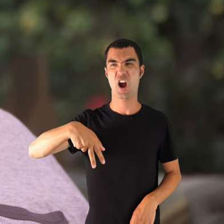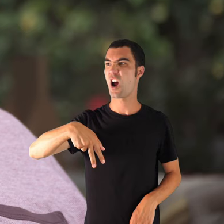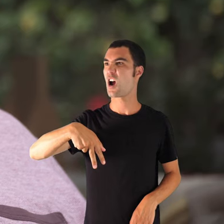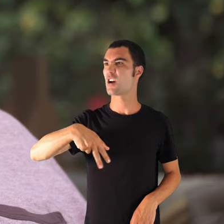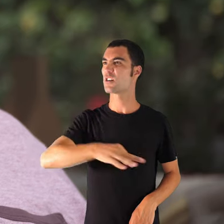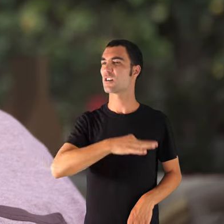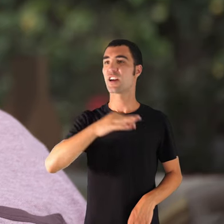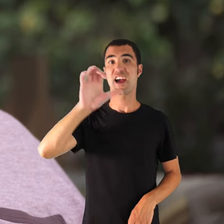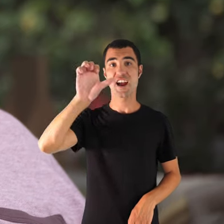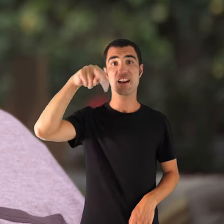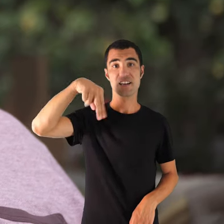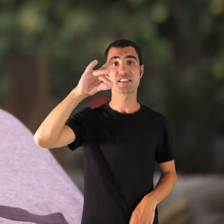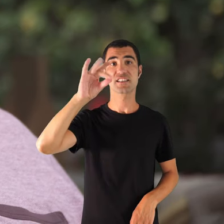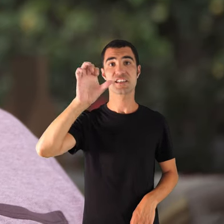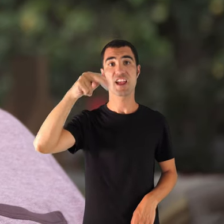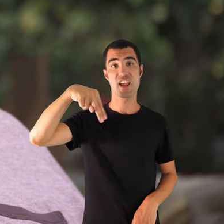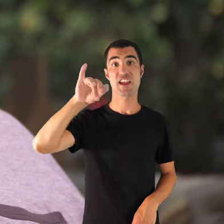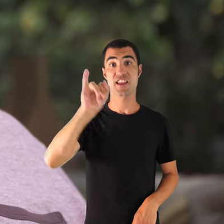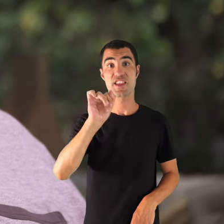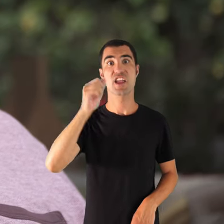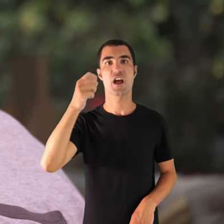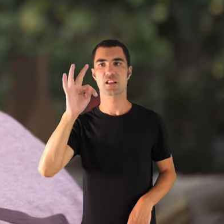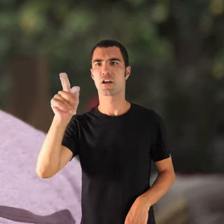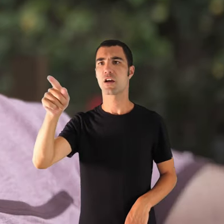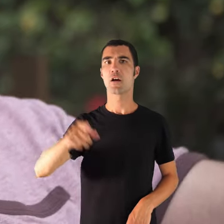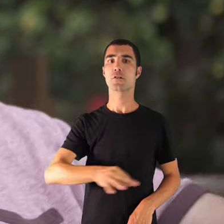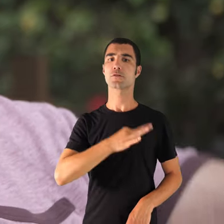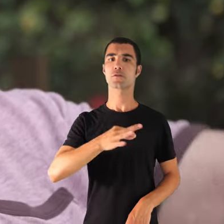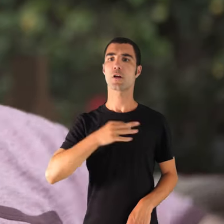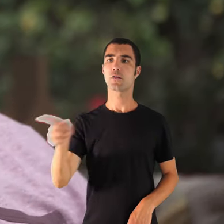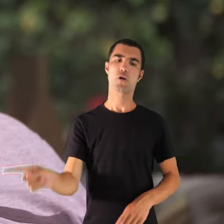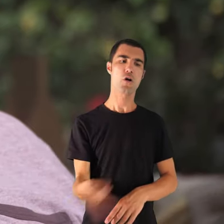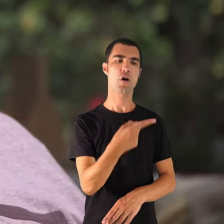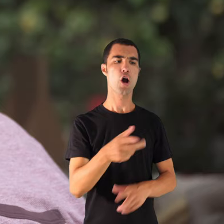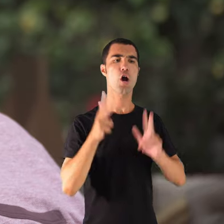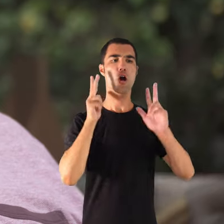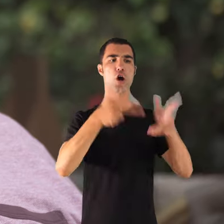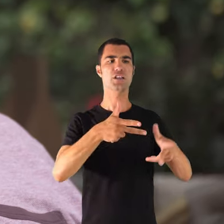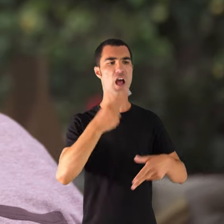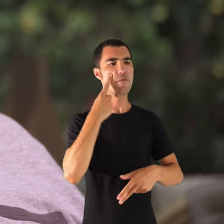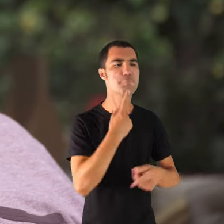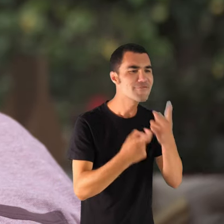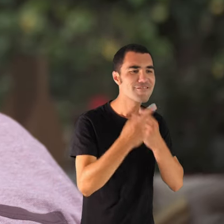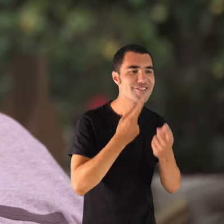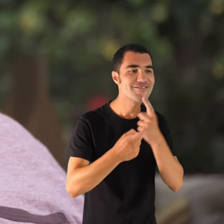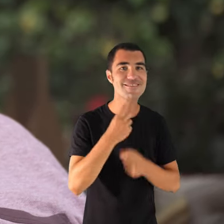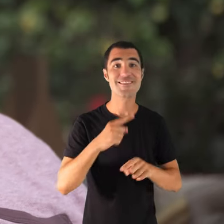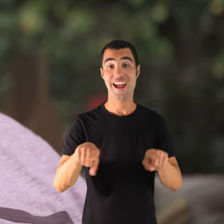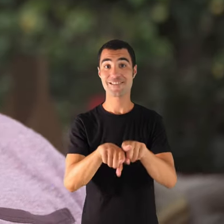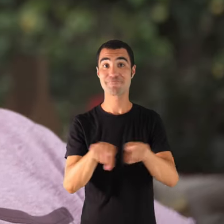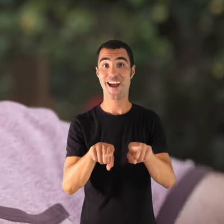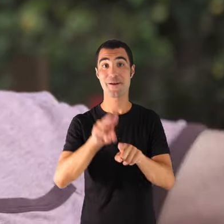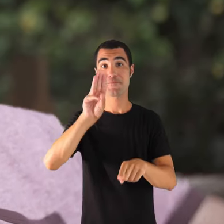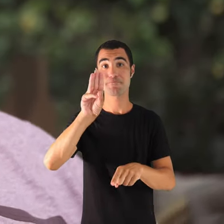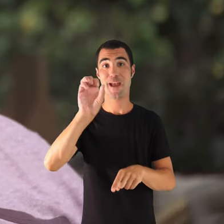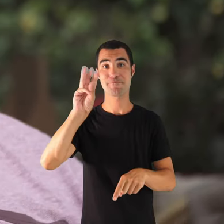don Joan ensenyat, i don Joan anava a la recepció demanava a'en Pep ensenyat, que era seu germà,